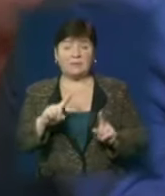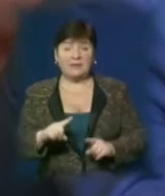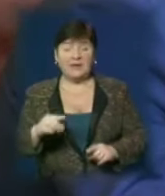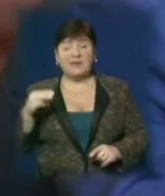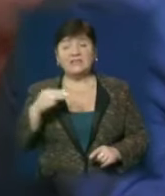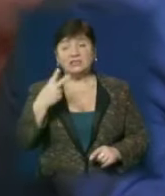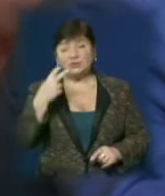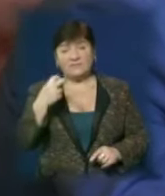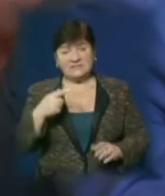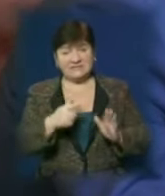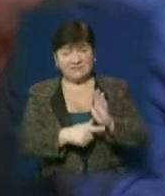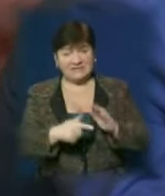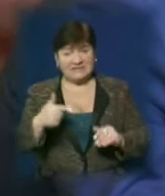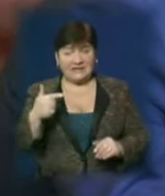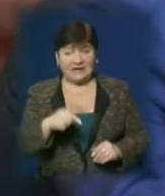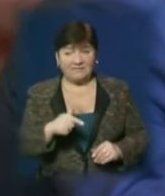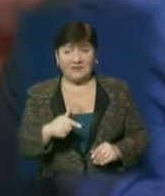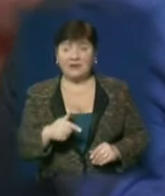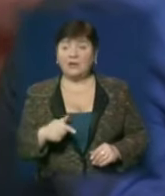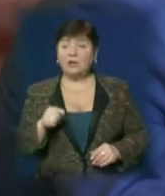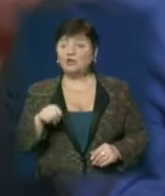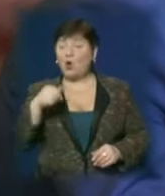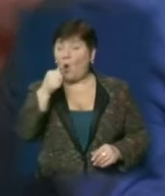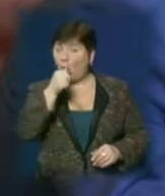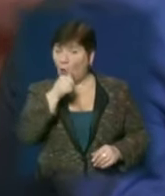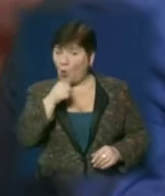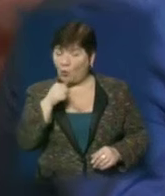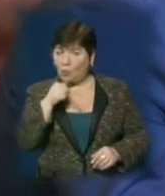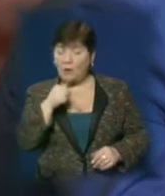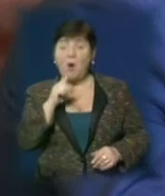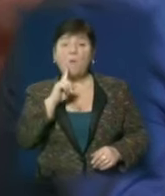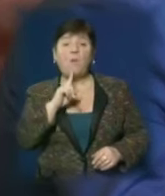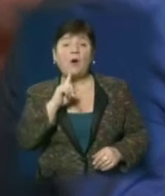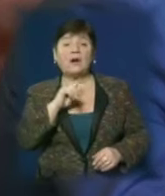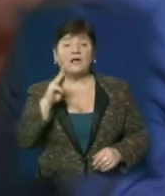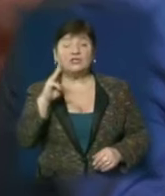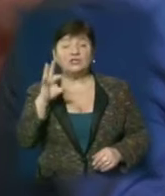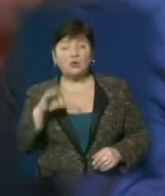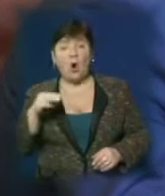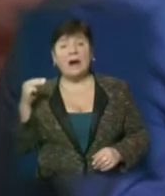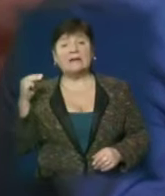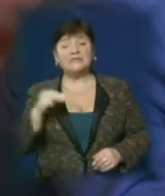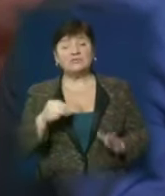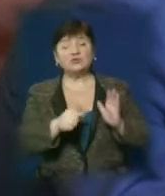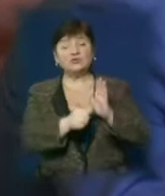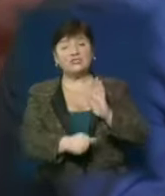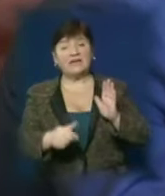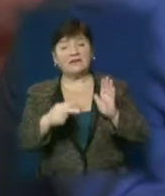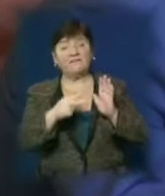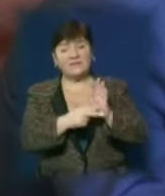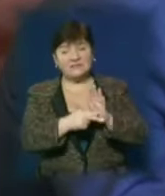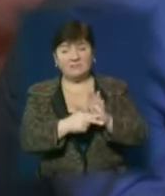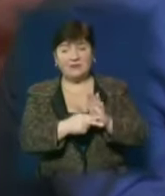гривень, медицині, то цього року поки що 1 068 000